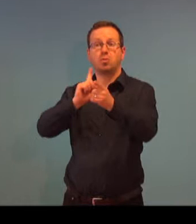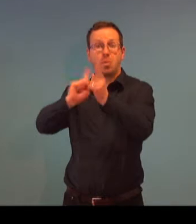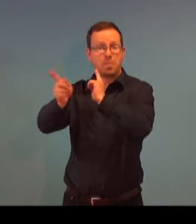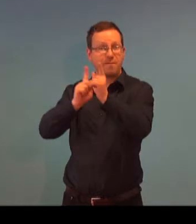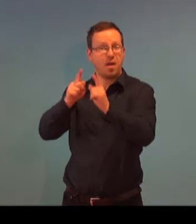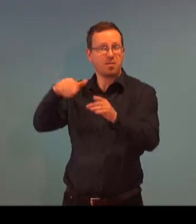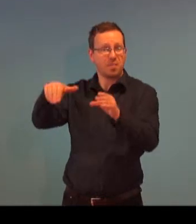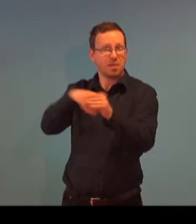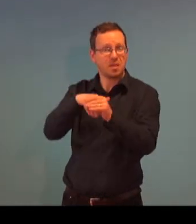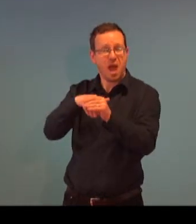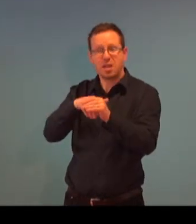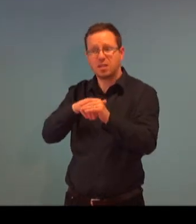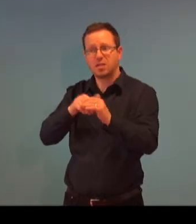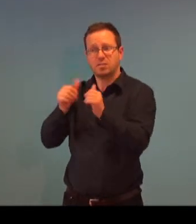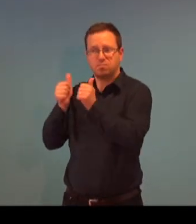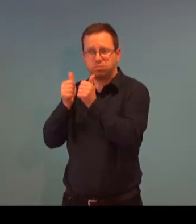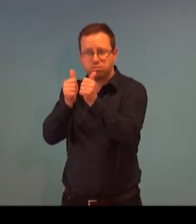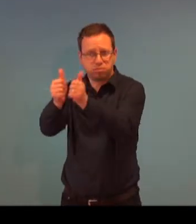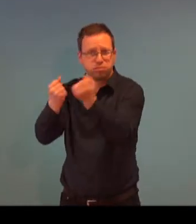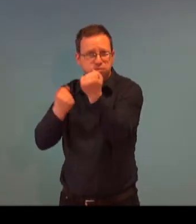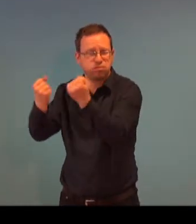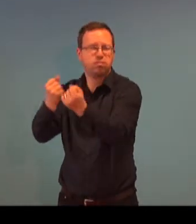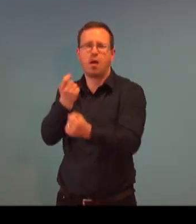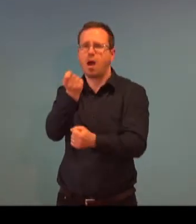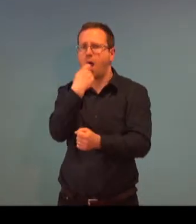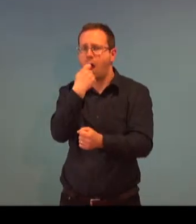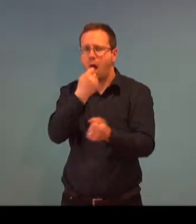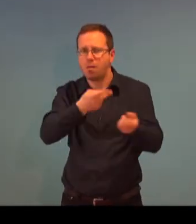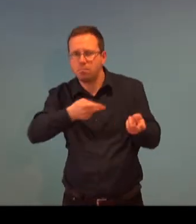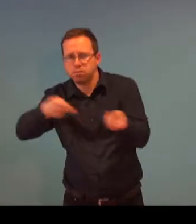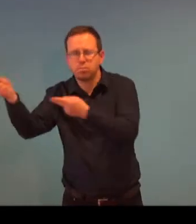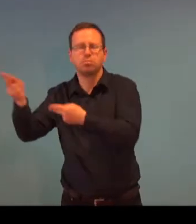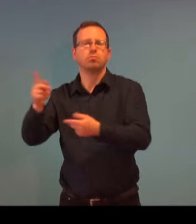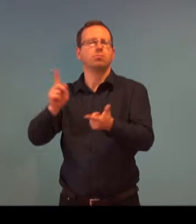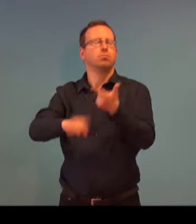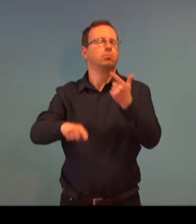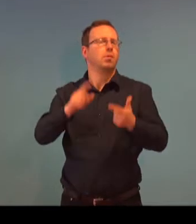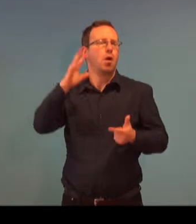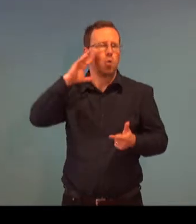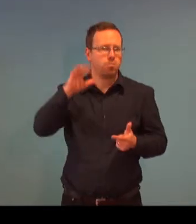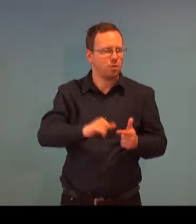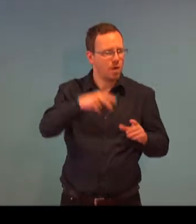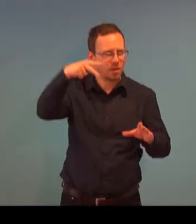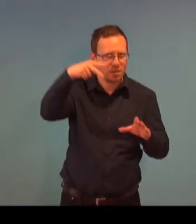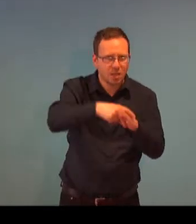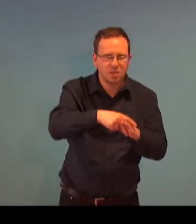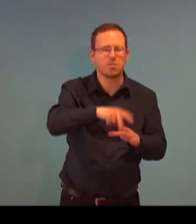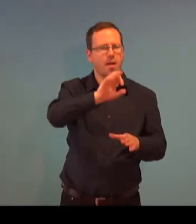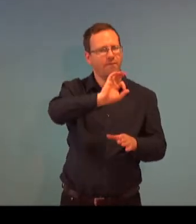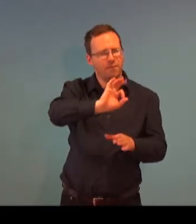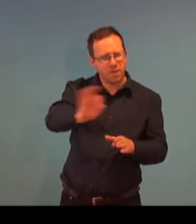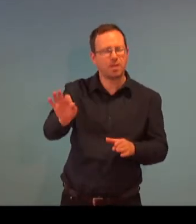částečné osobní asistence až po dopravu do zaměstnání, po donášku obědu, zajištění